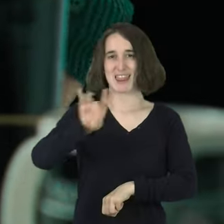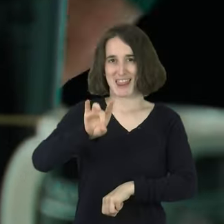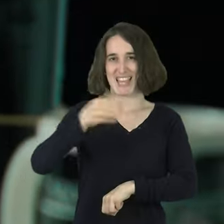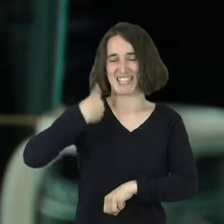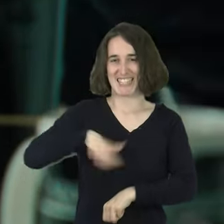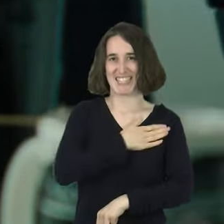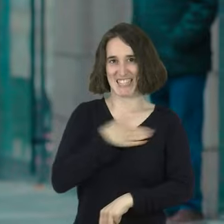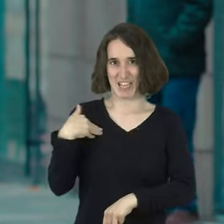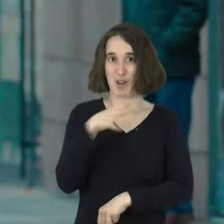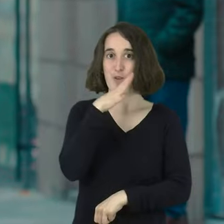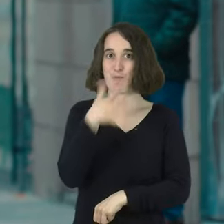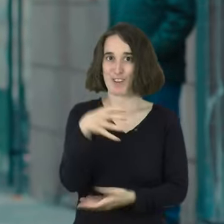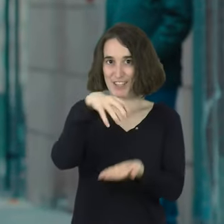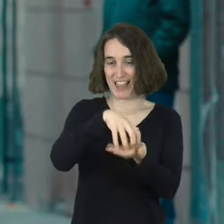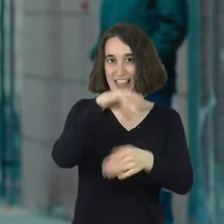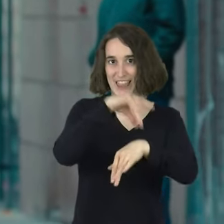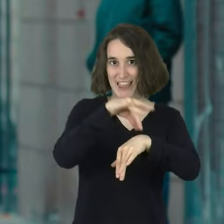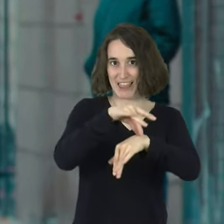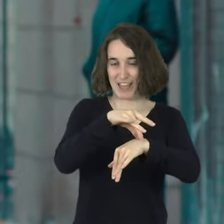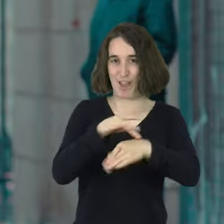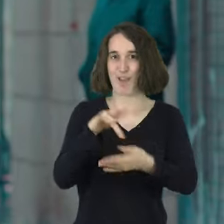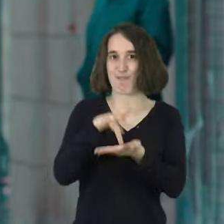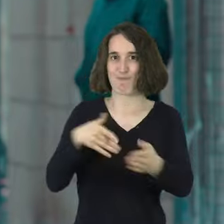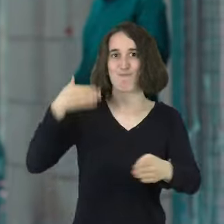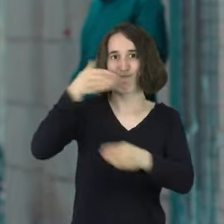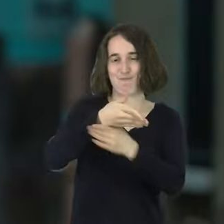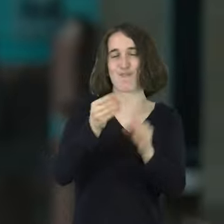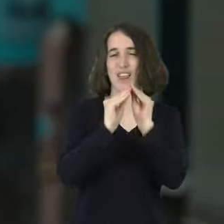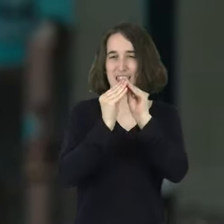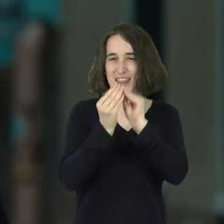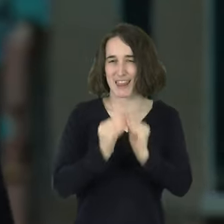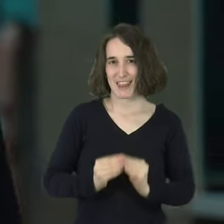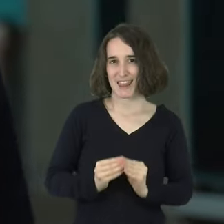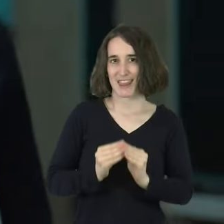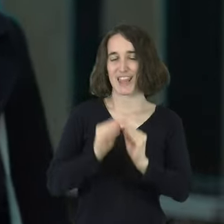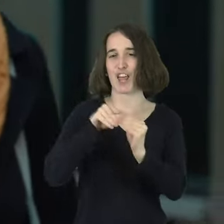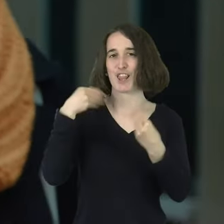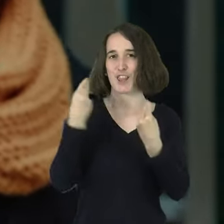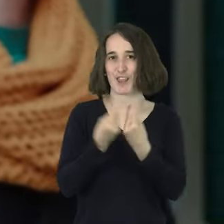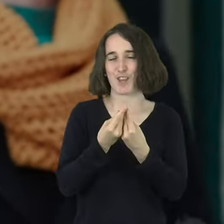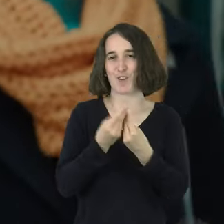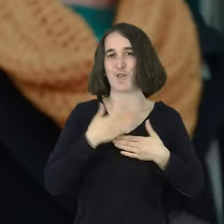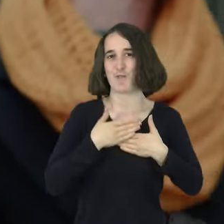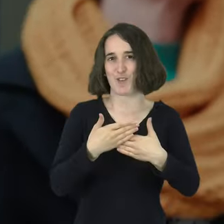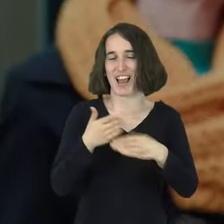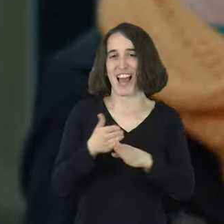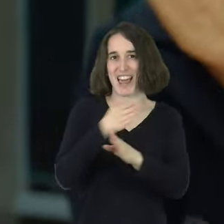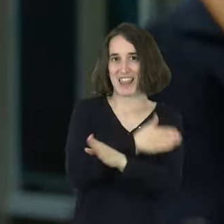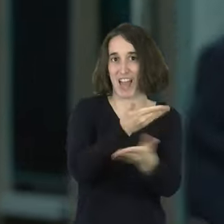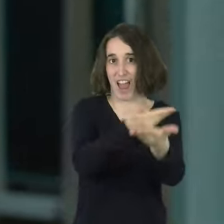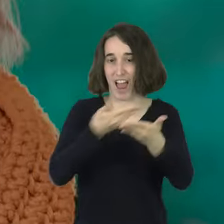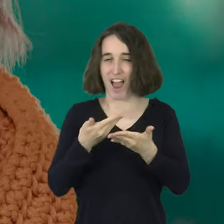Horregatik, osasunetxean izan naiz eta aurreti asko borondateen agiri bat egindut. Bizitzaren amai eran, benetan,